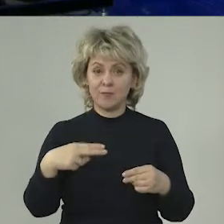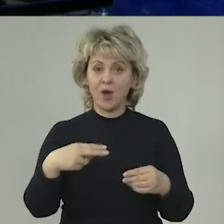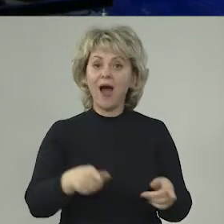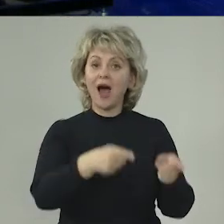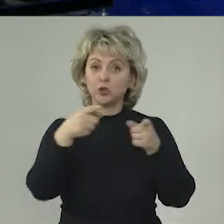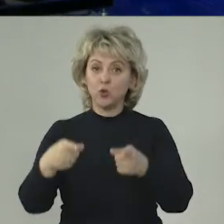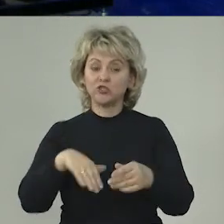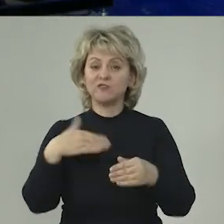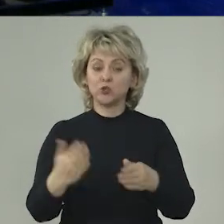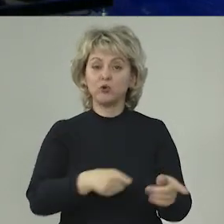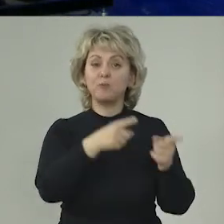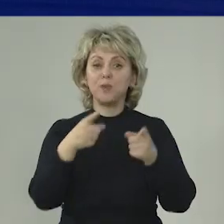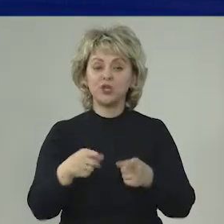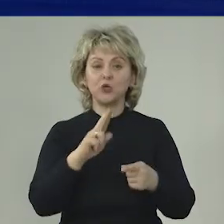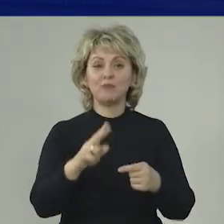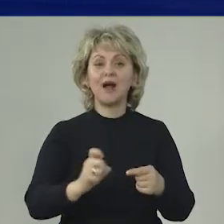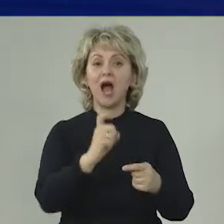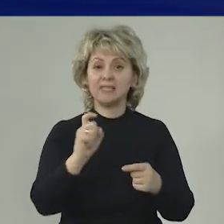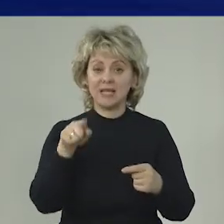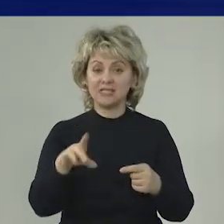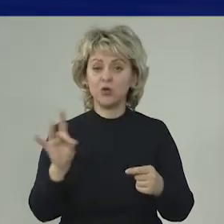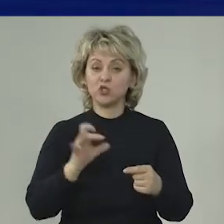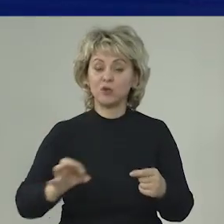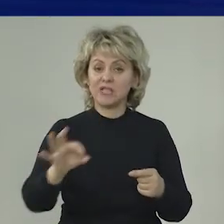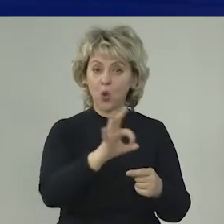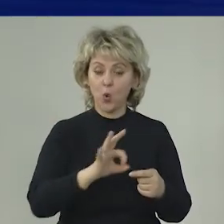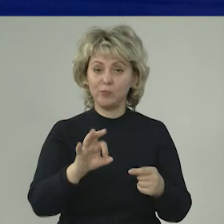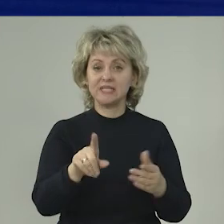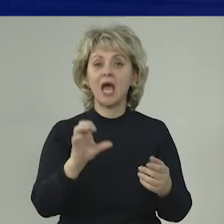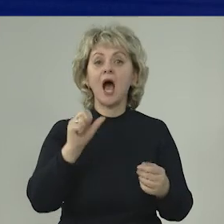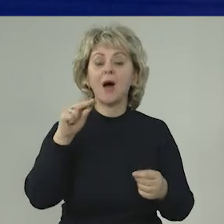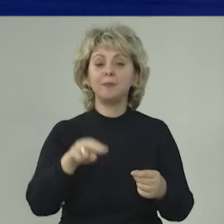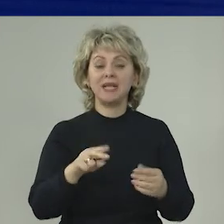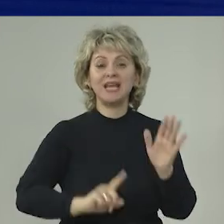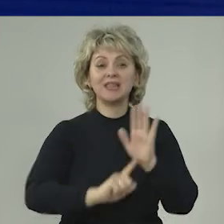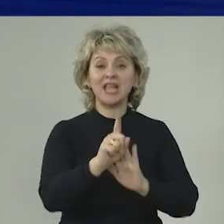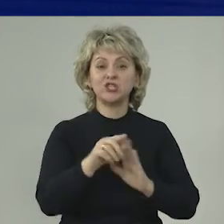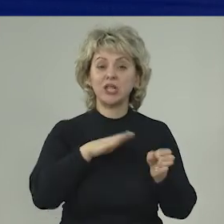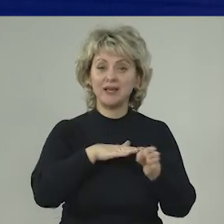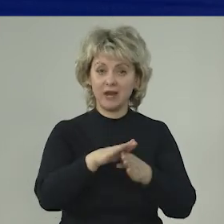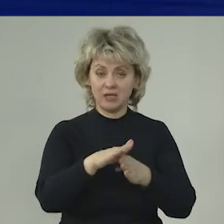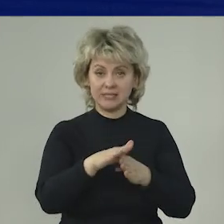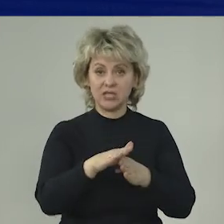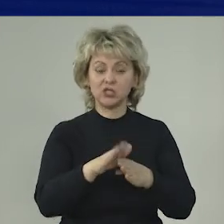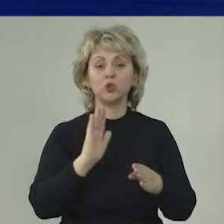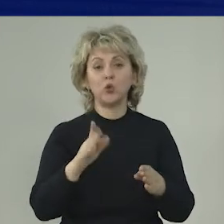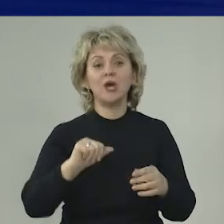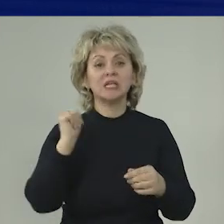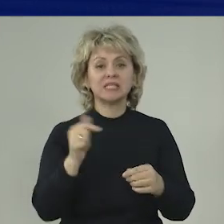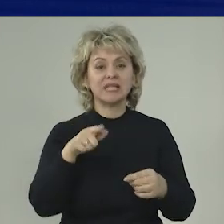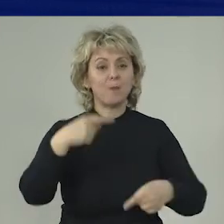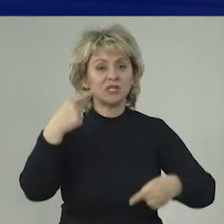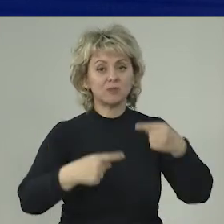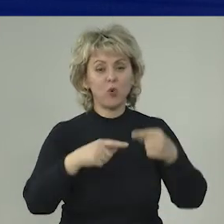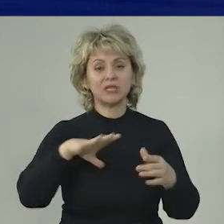отложим в сторону и перейдем к хозяйству Ростовской области. В апреле началась реализация, ну, пожалуй,